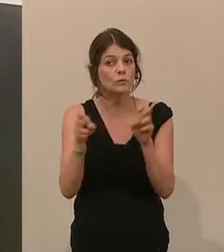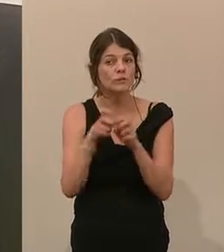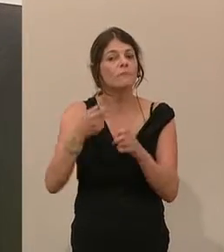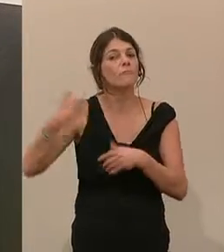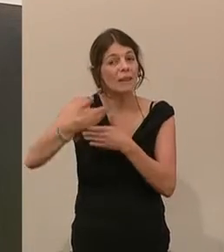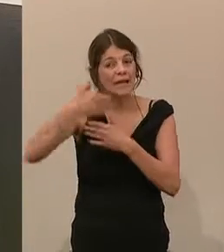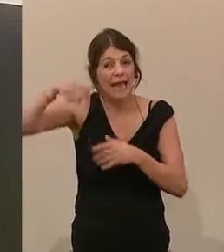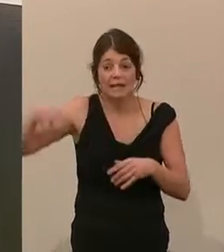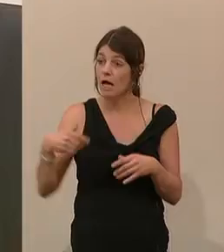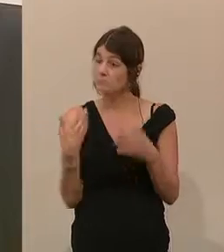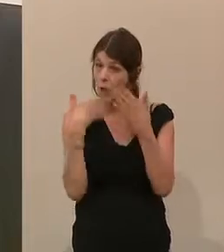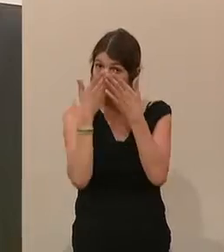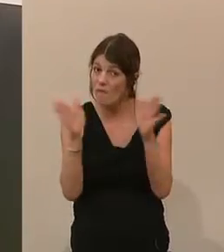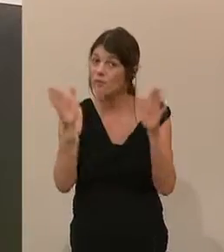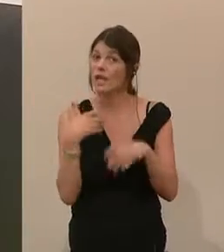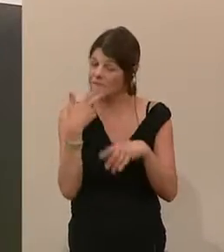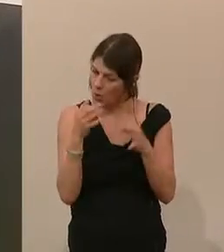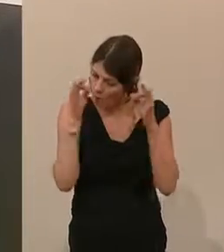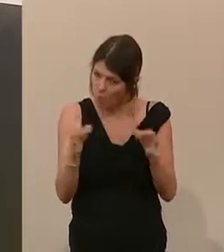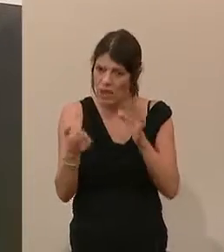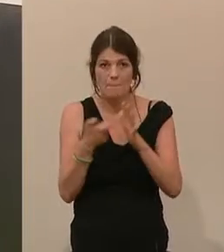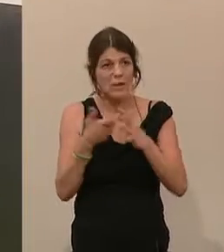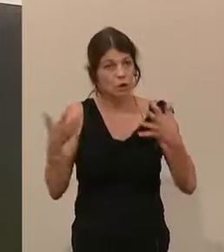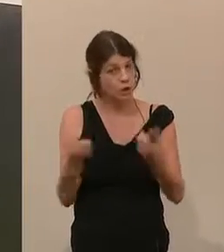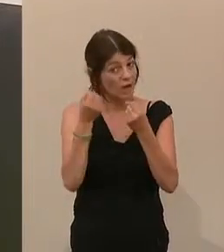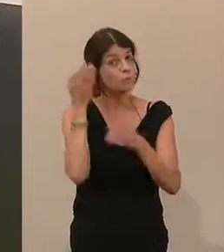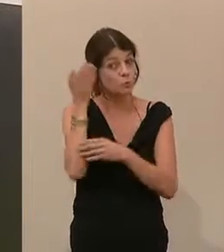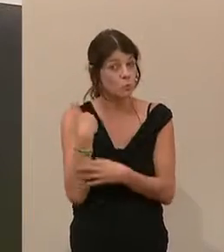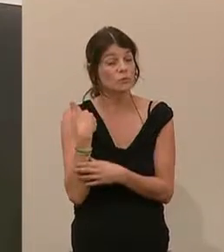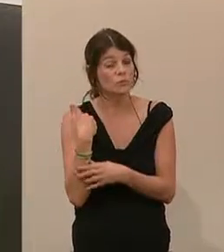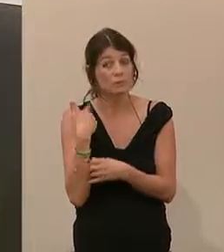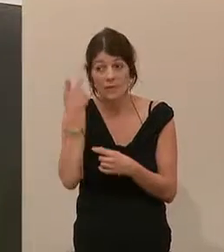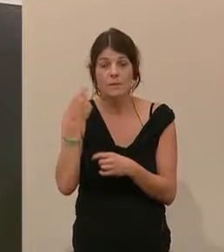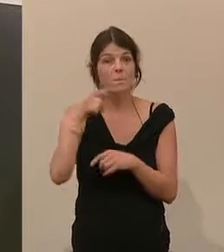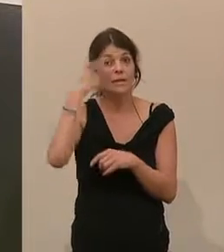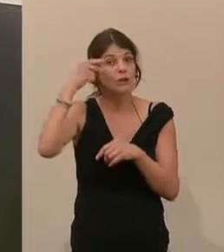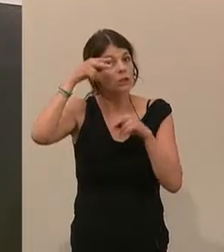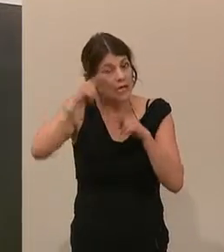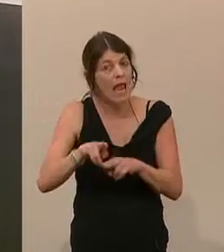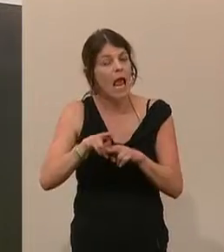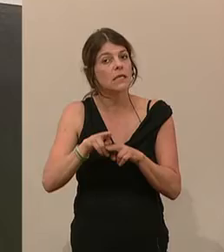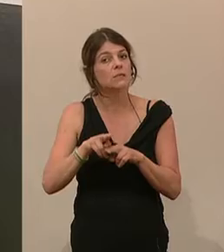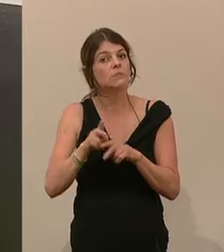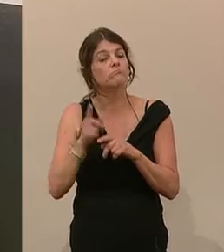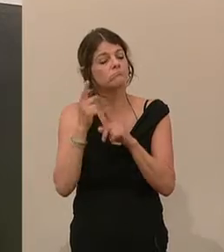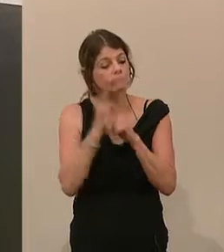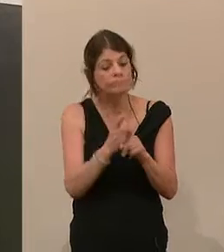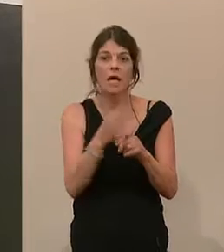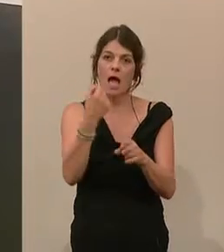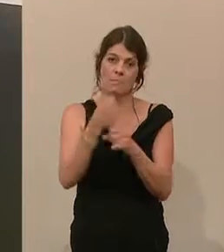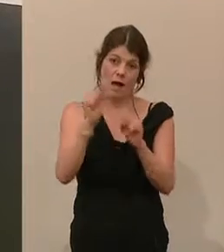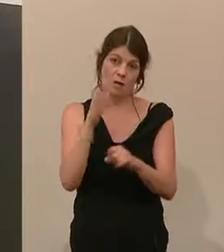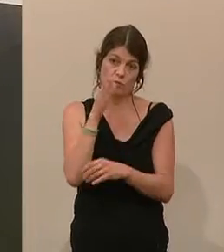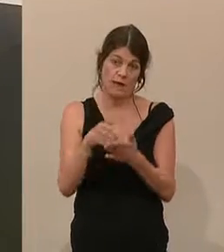um hier gute Voraussetzungen schaffen zu können, damit menschenrechtskonform gearbeitet wird.